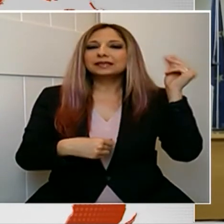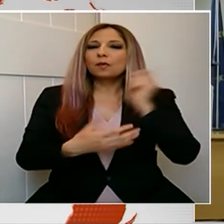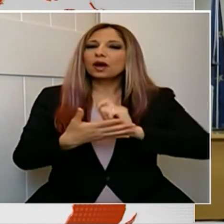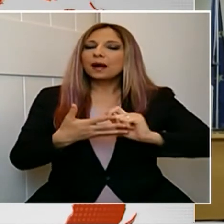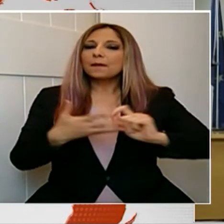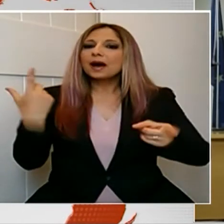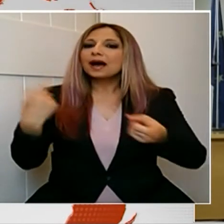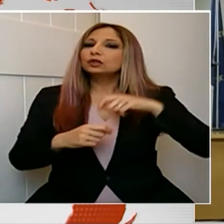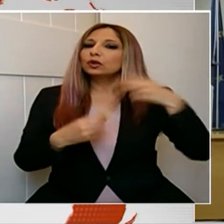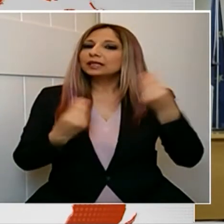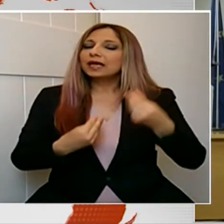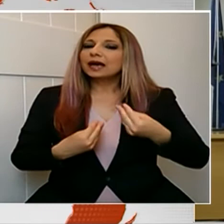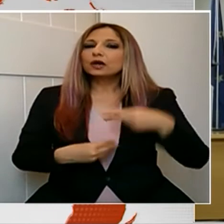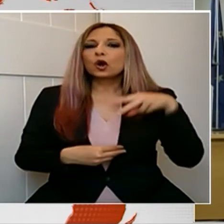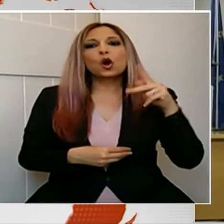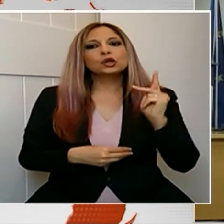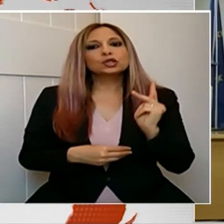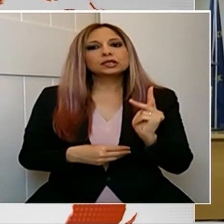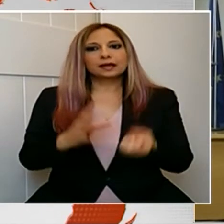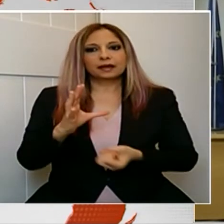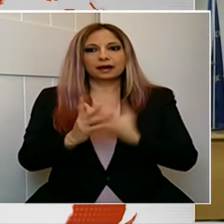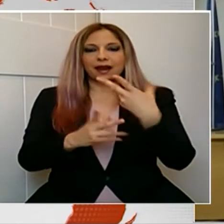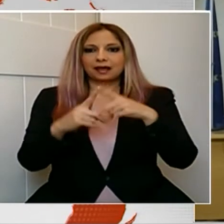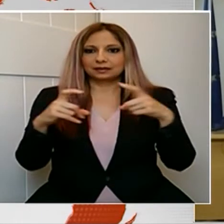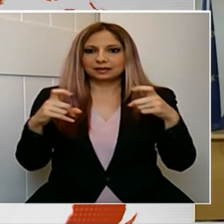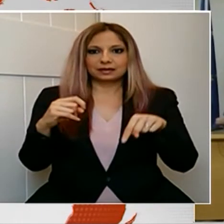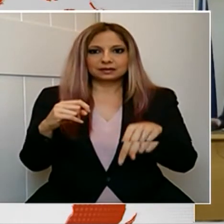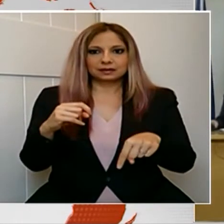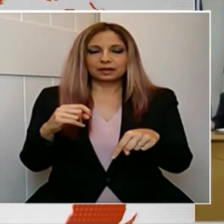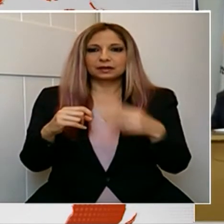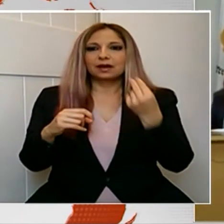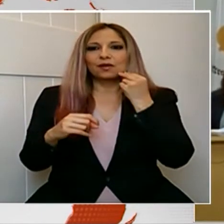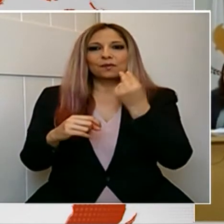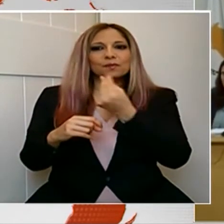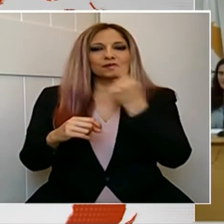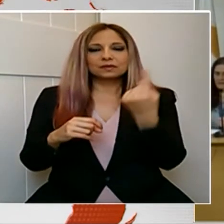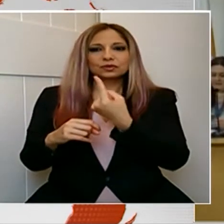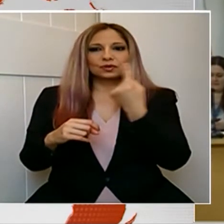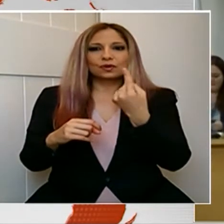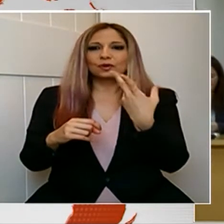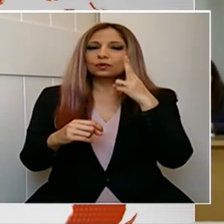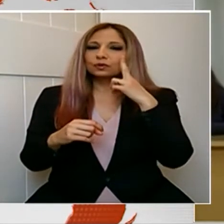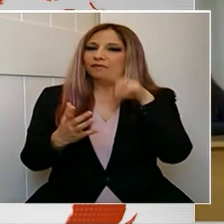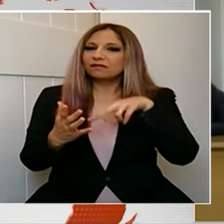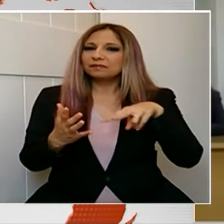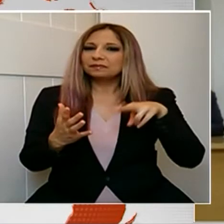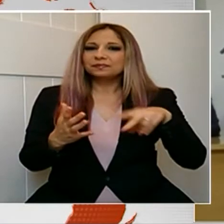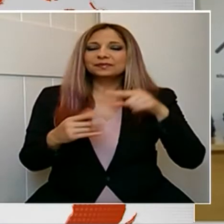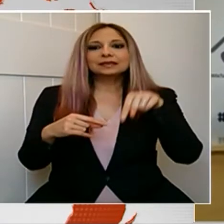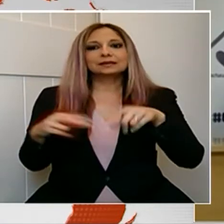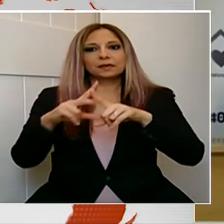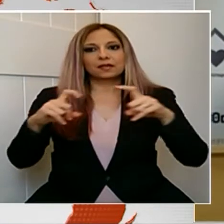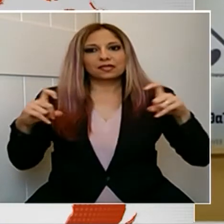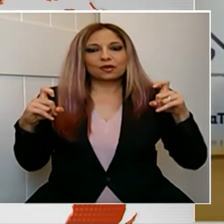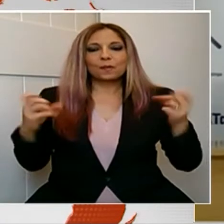Λεόντιο Κοστρίκη για τα σημερινά νέα στοιχεία. Καλησπέρα σας. Έχω μπροστά μου τα σημερινά δεδομένα για τα νέα περιστατικά